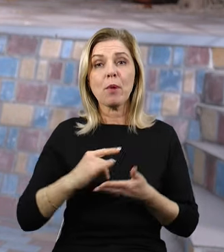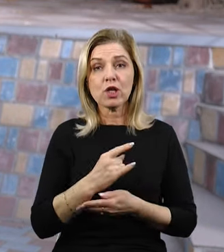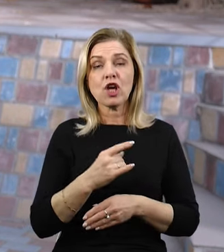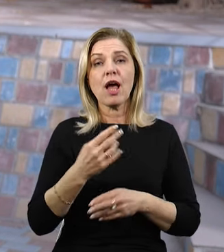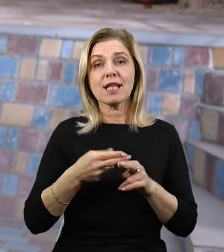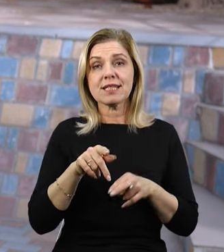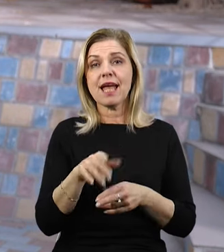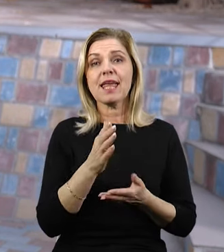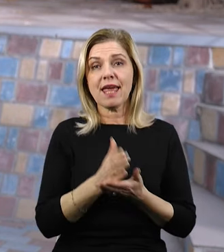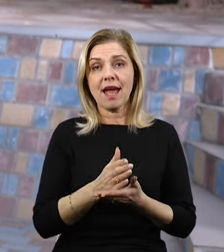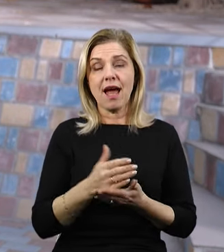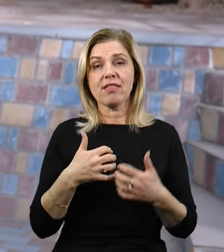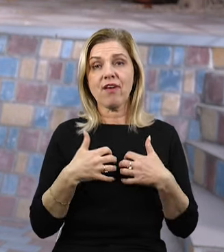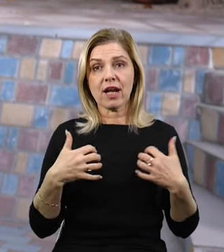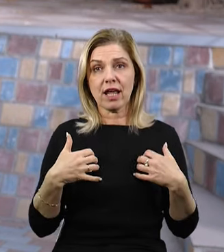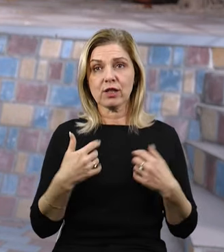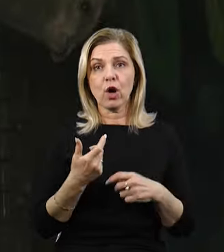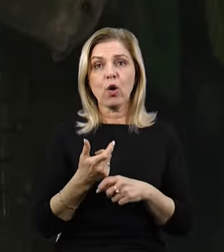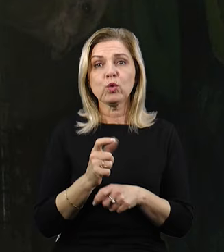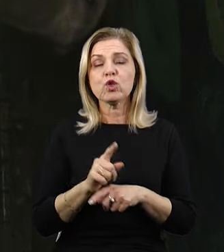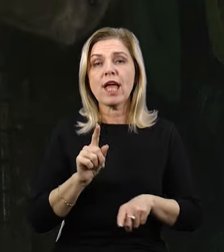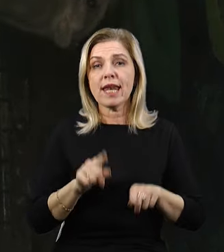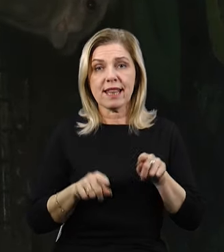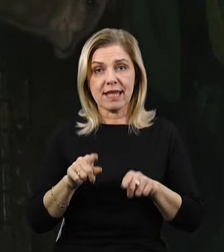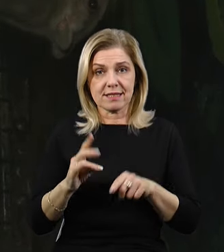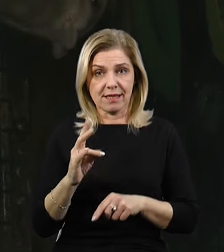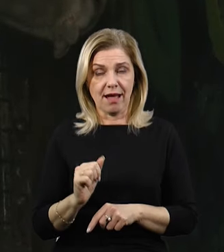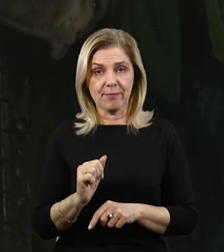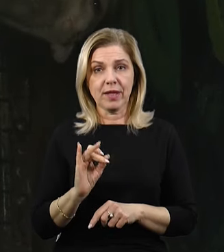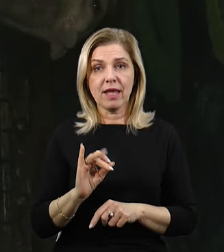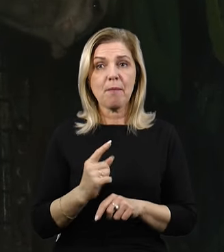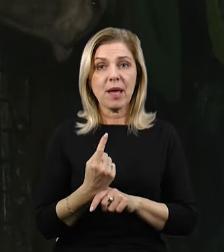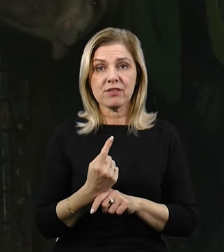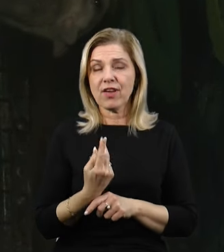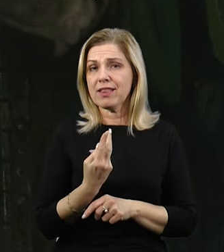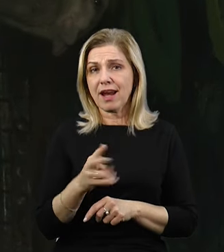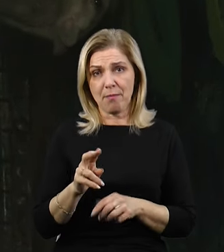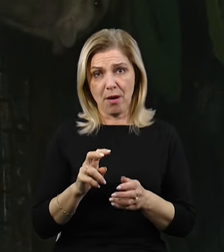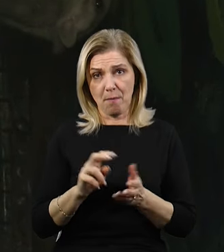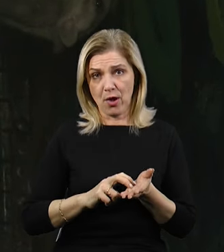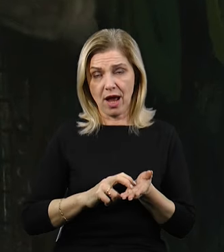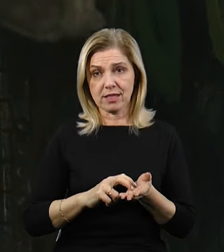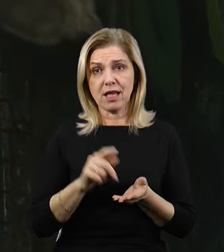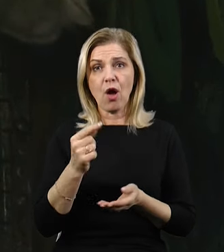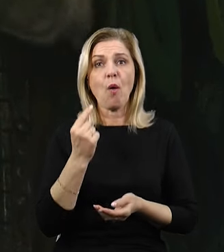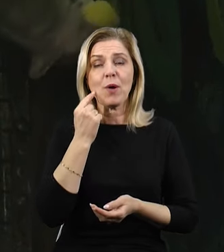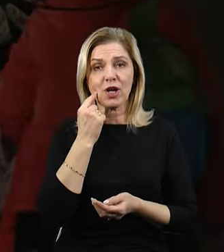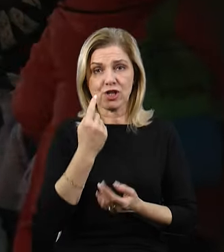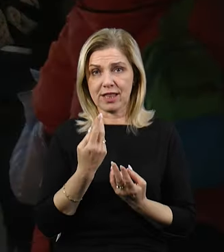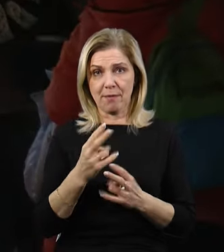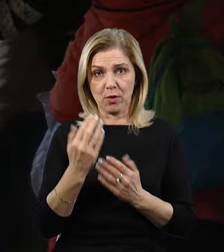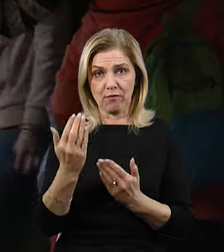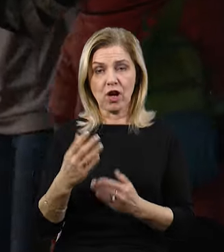є твариною, по-перше, дуже вразливою. тварина рідкісна. По-перше, не треба боятись кажанів, не треба їх ображати. Вони